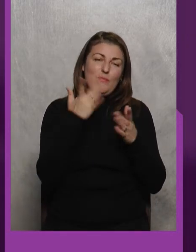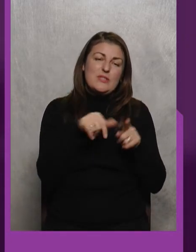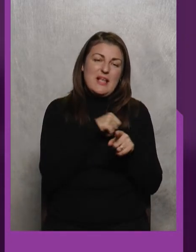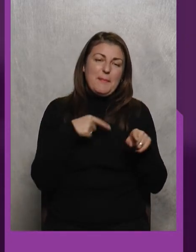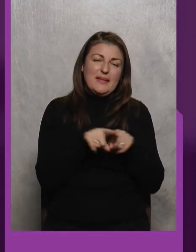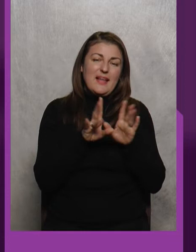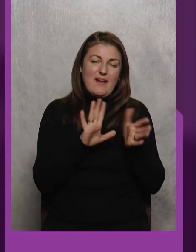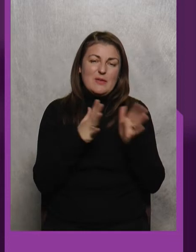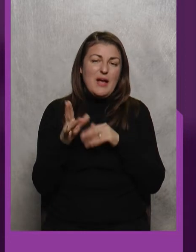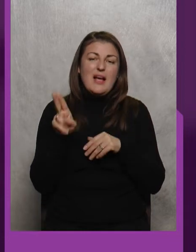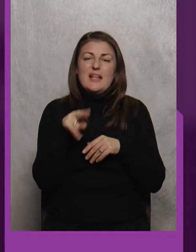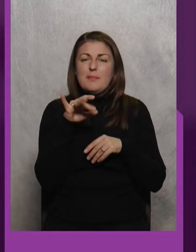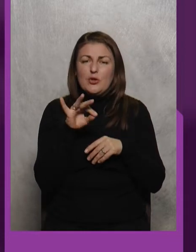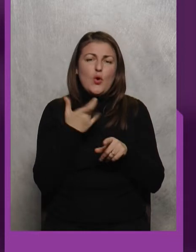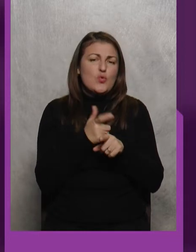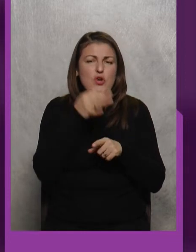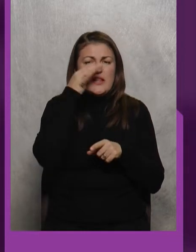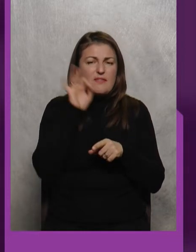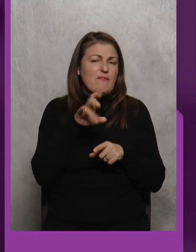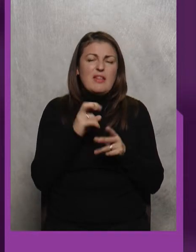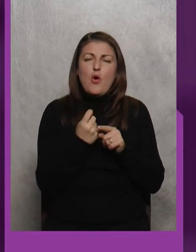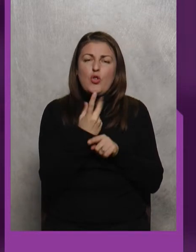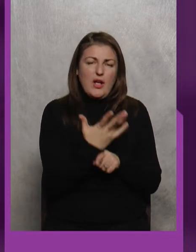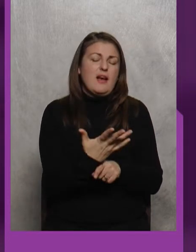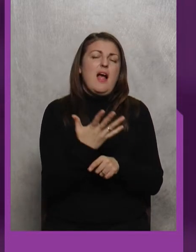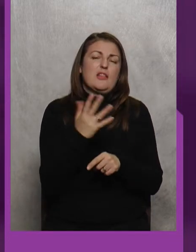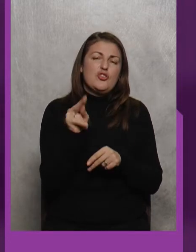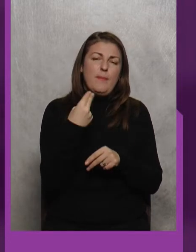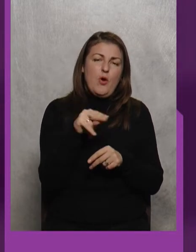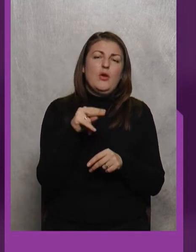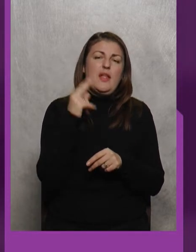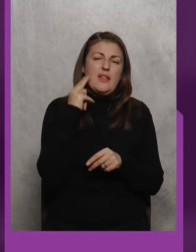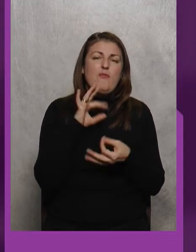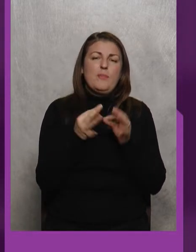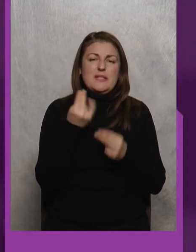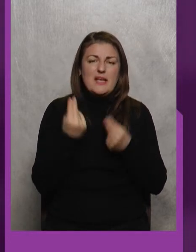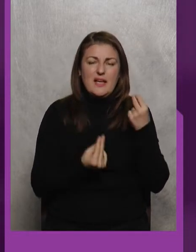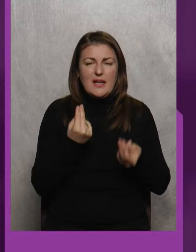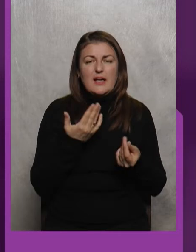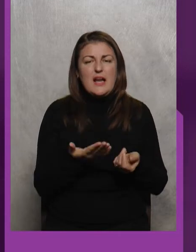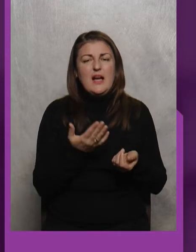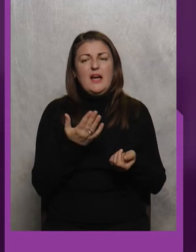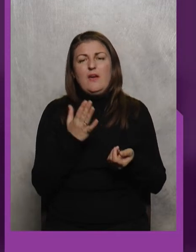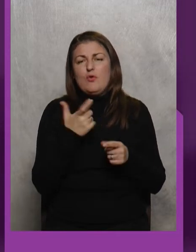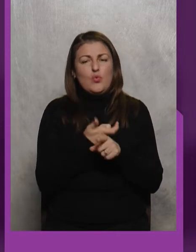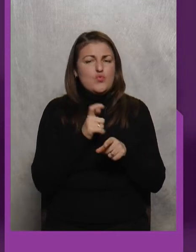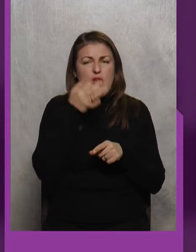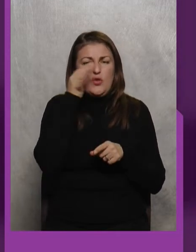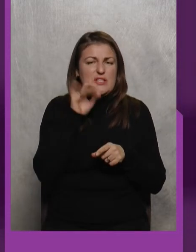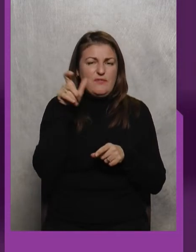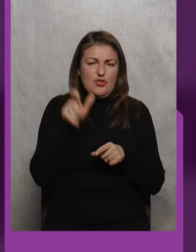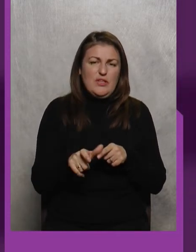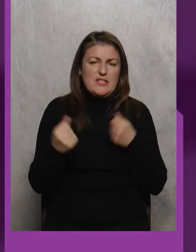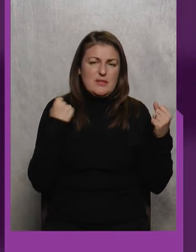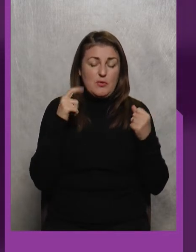так відбуватися дуже досвідчений, він неоднократний чемпіон діволімпійських ігор та призер діволімпійських ігор Дуже досвідчений спортсмен